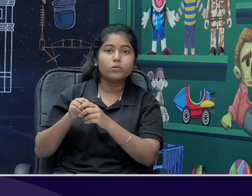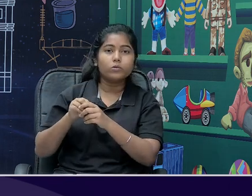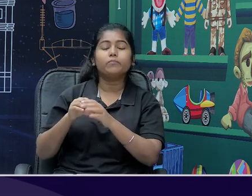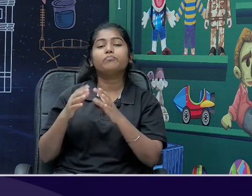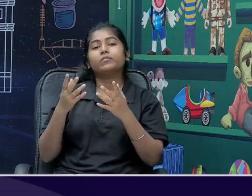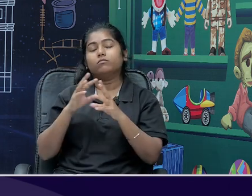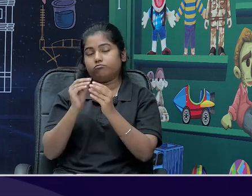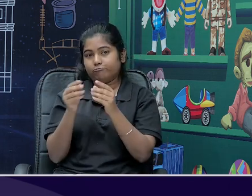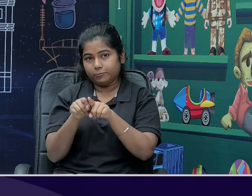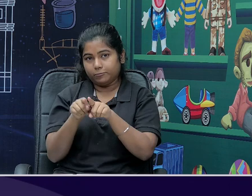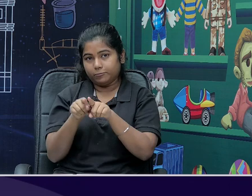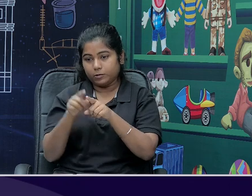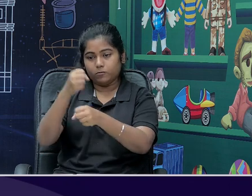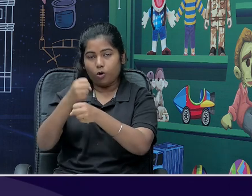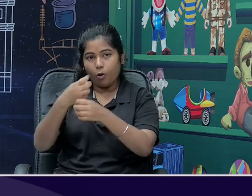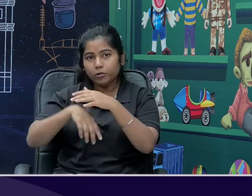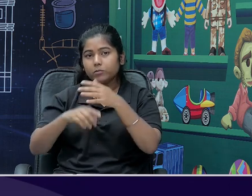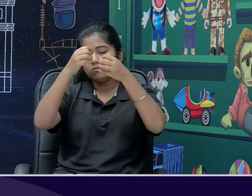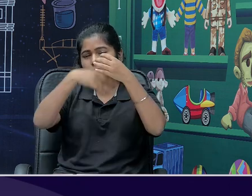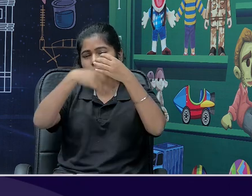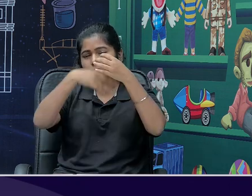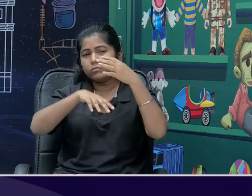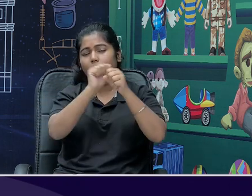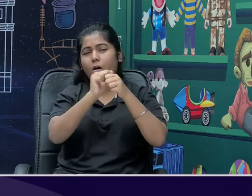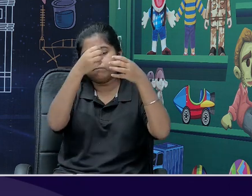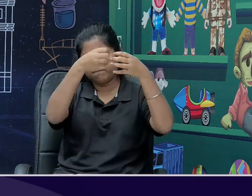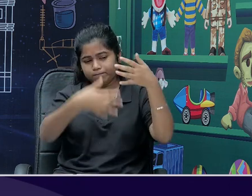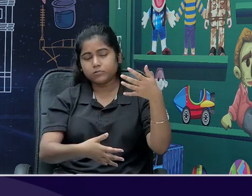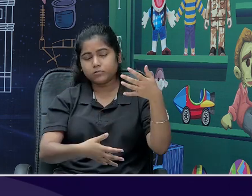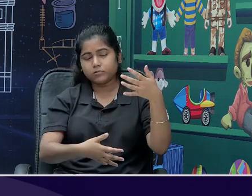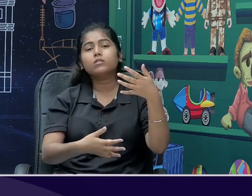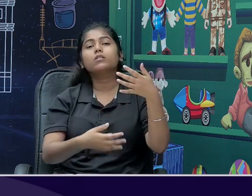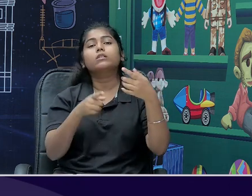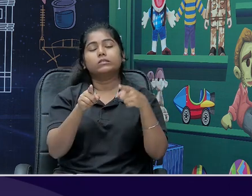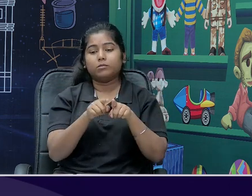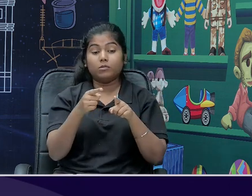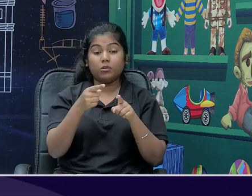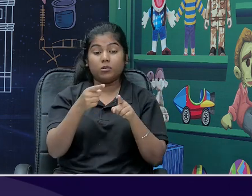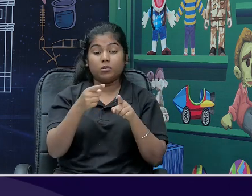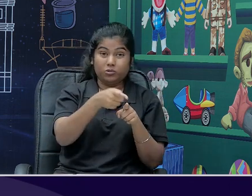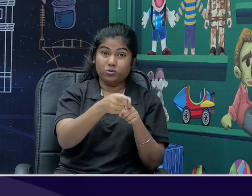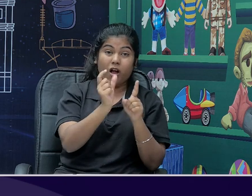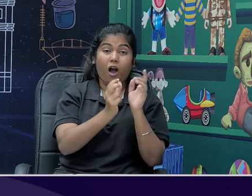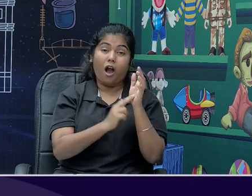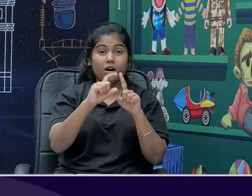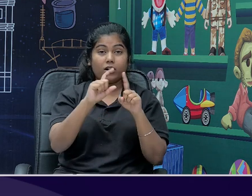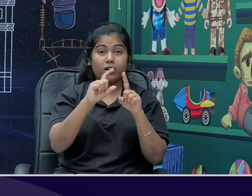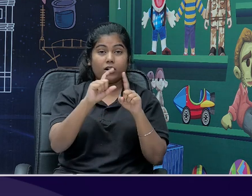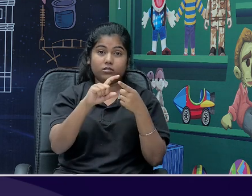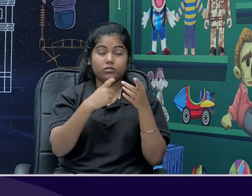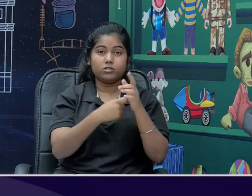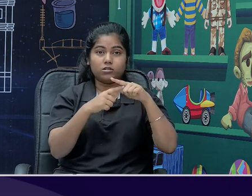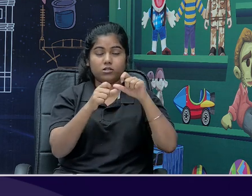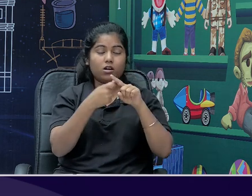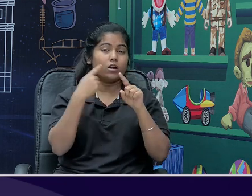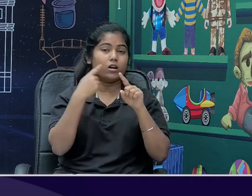departments होते हैं, वो activities perform करते हैं, और government का ये integrated part है, उनके पास अपनी autonomy